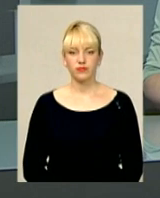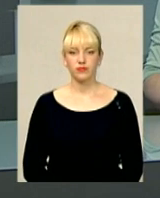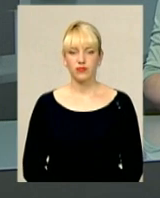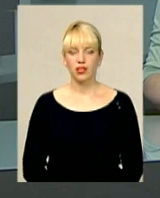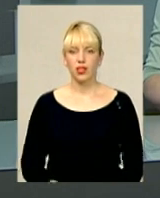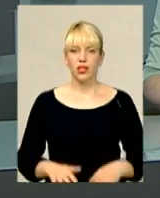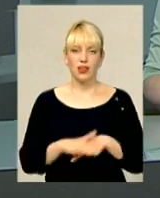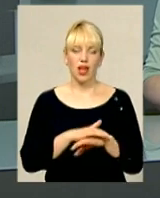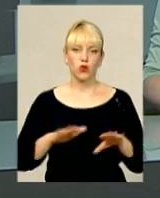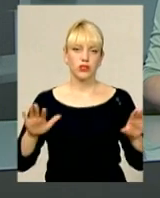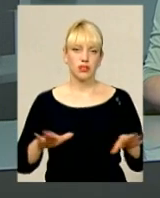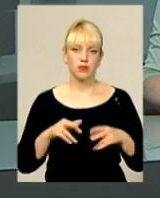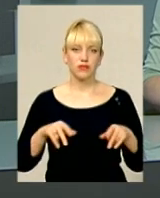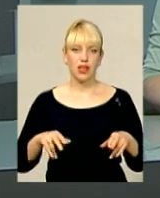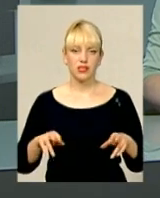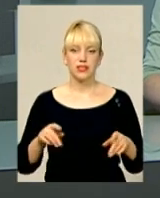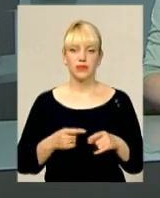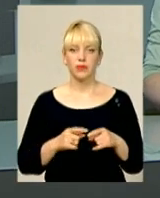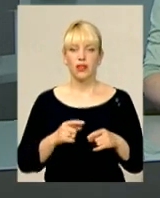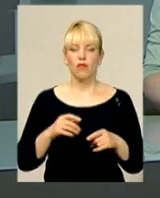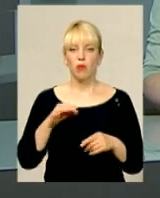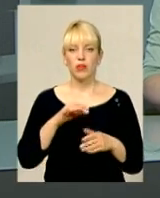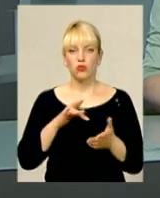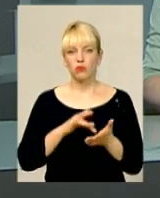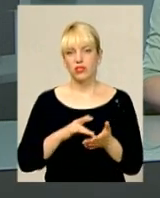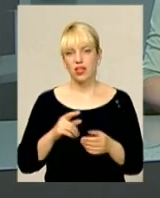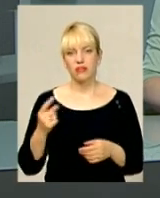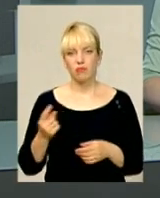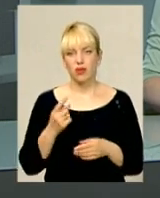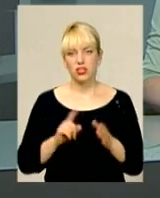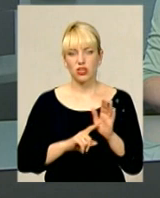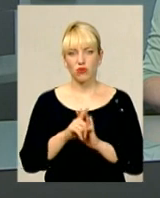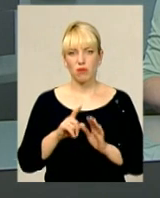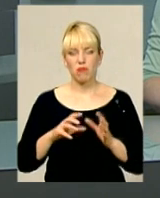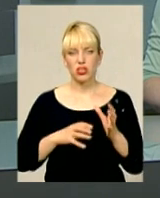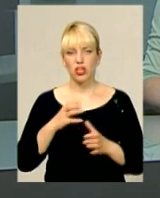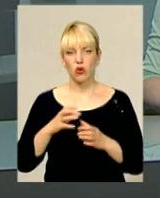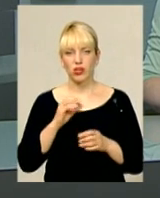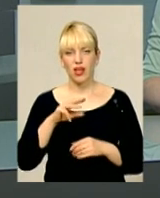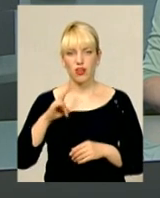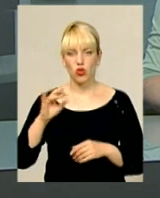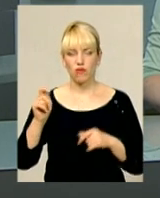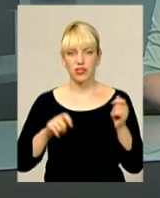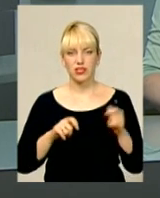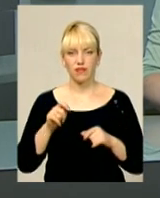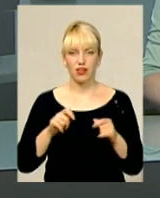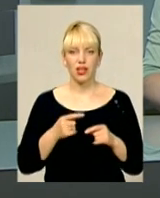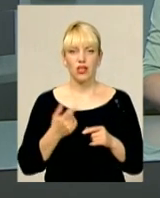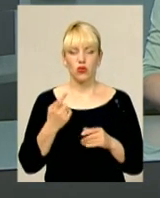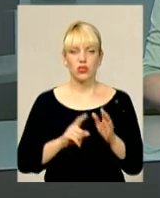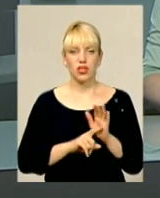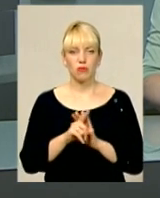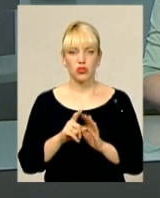Народний спів, танці та ремесла. Власному центрі вперше стартував міжнародний етнофестиваль в Ладовиці. Його